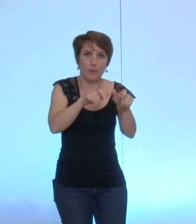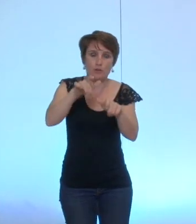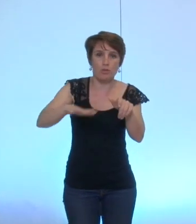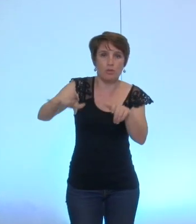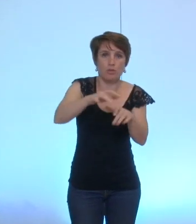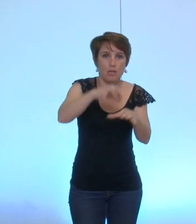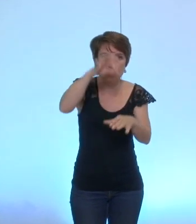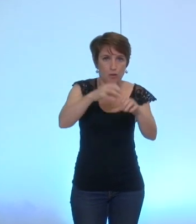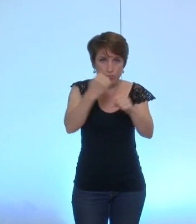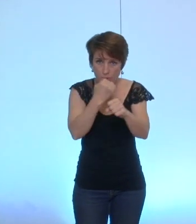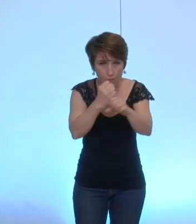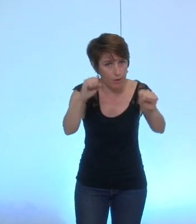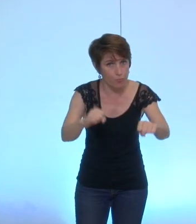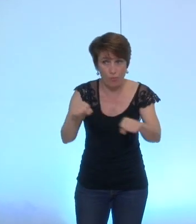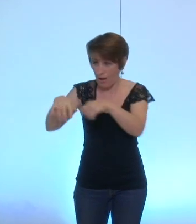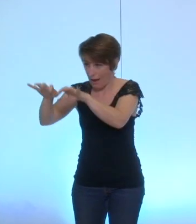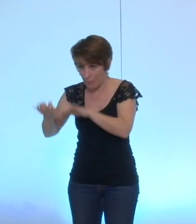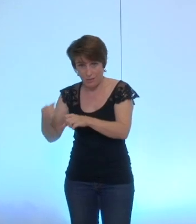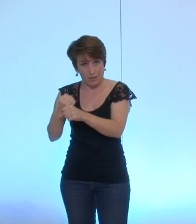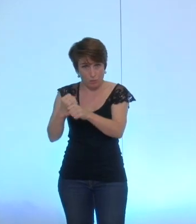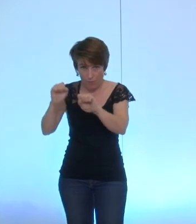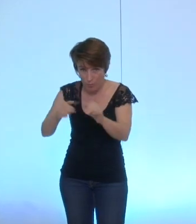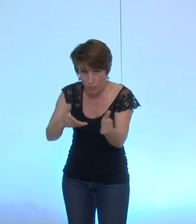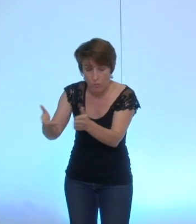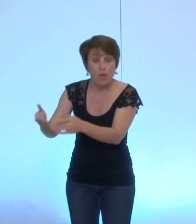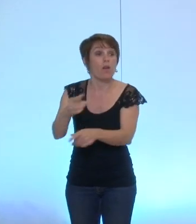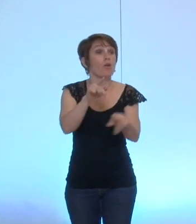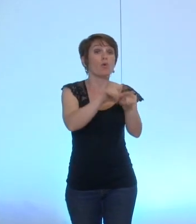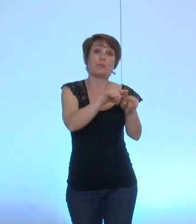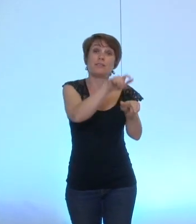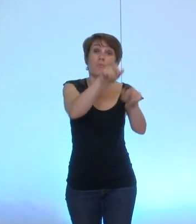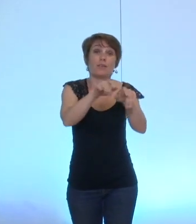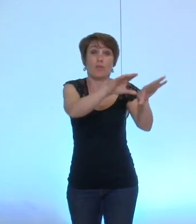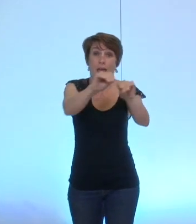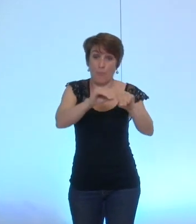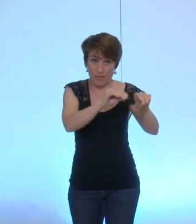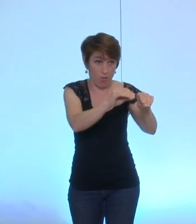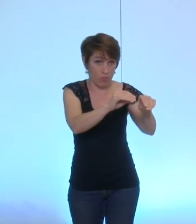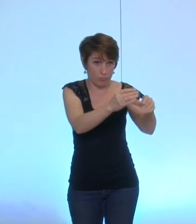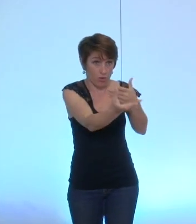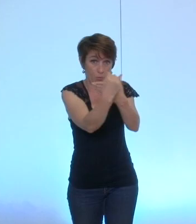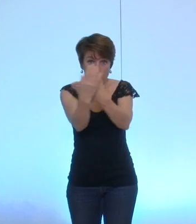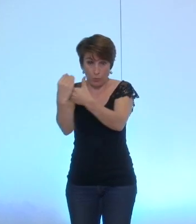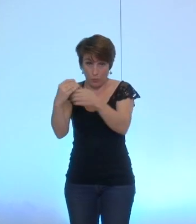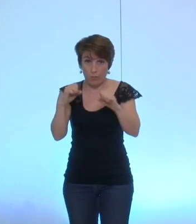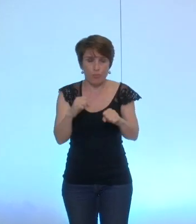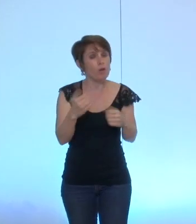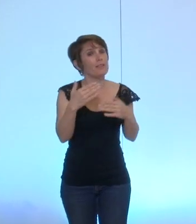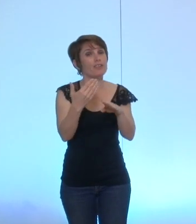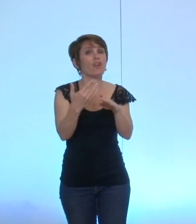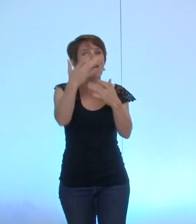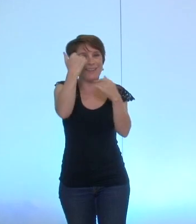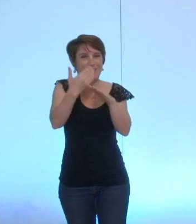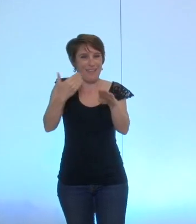'administration et même je dirais l'implication des habitants des habitants qui sont sollicités aujourd'hui ils l'ont été dès avant l'été